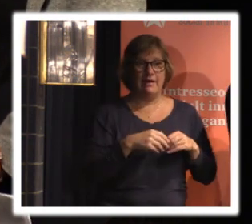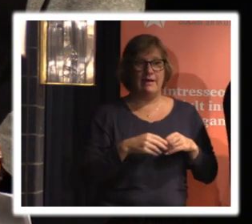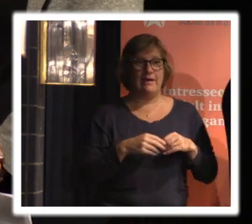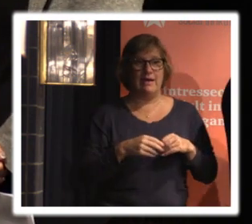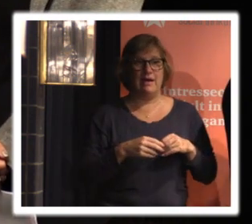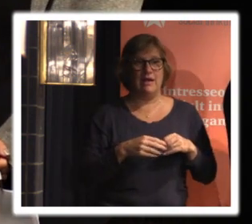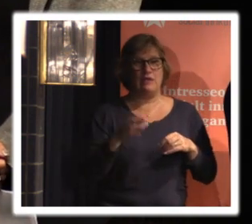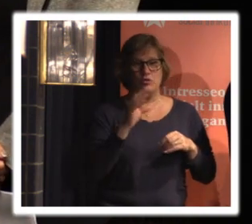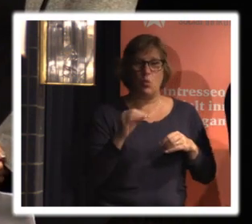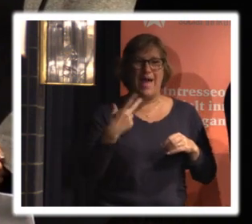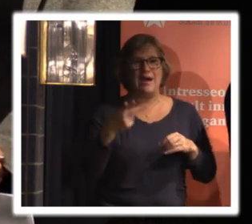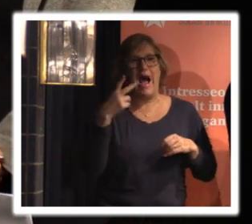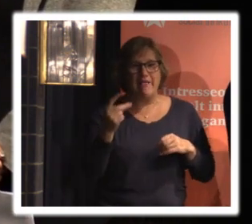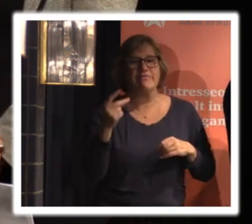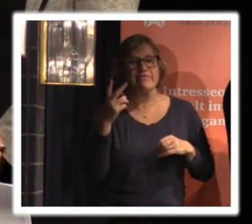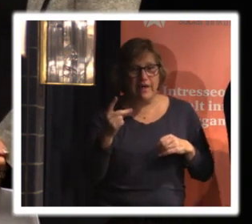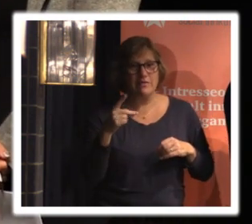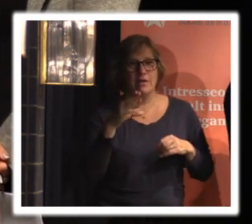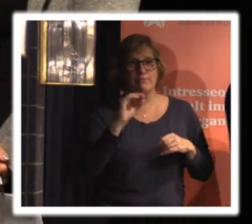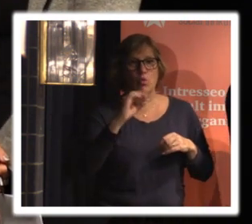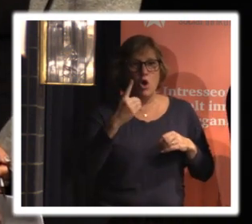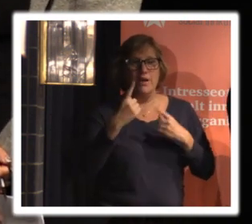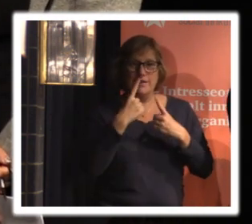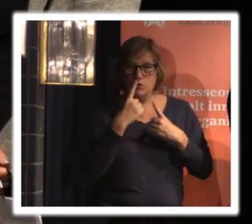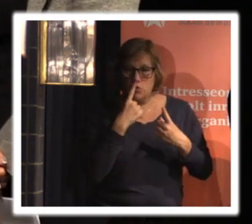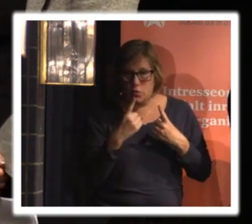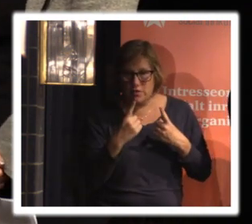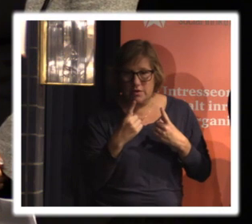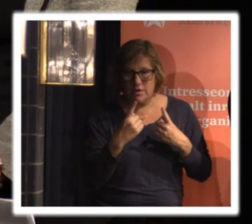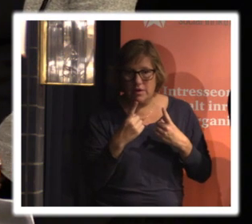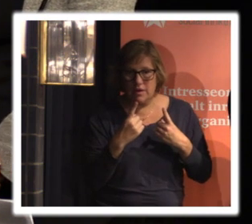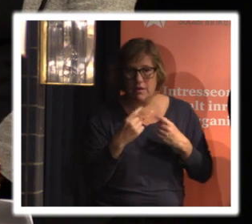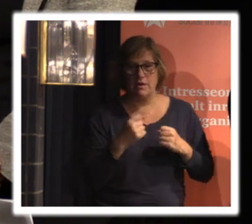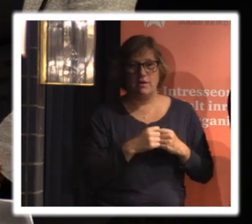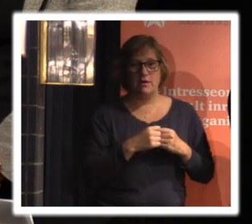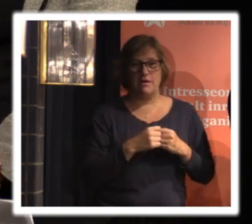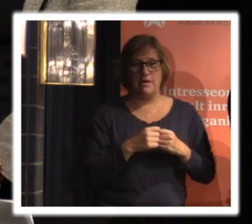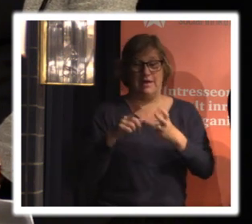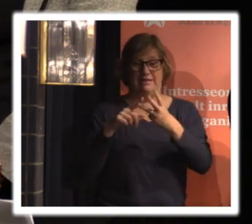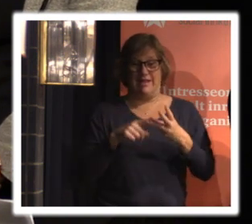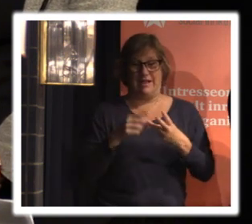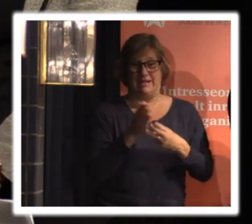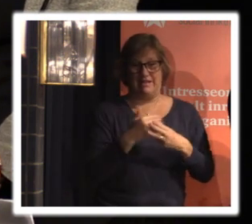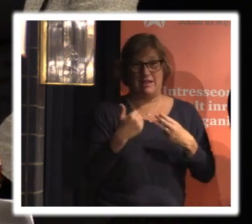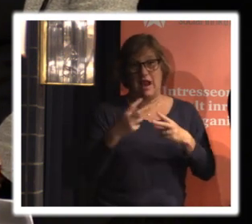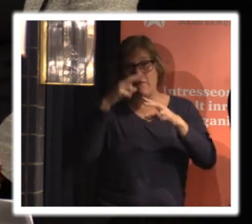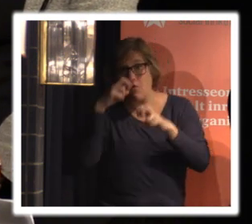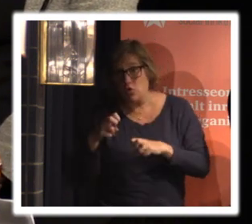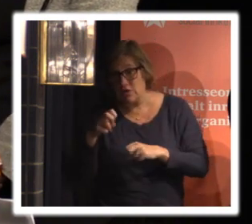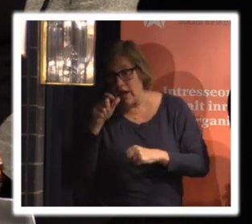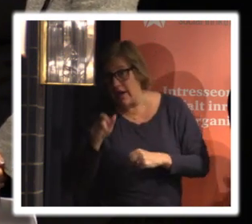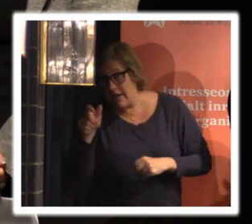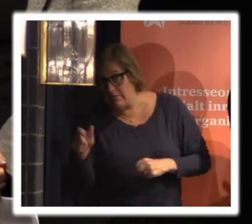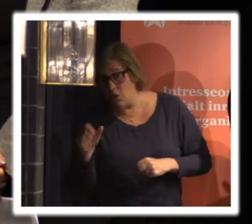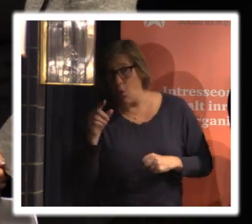och då blir det en annan kan man säga moralisk diskussion där och den tredje blir då gentemot forskning dels